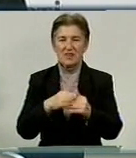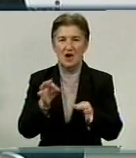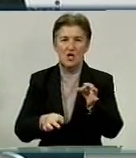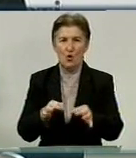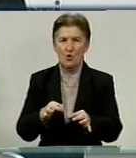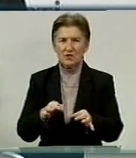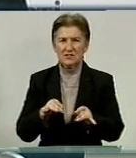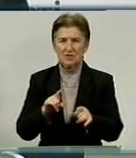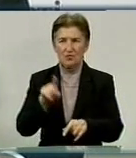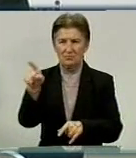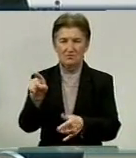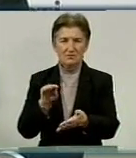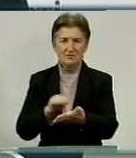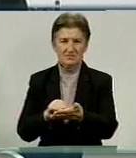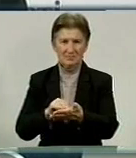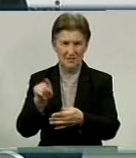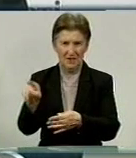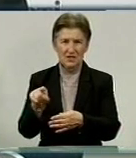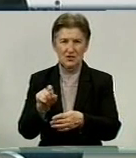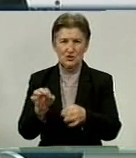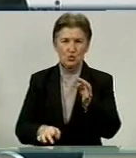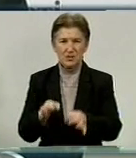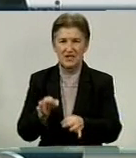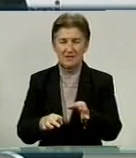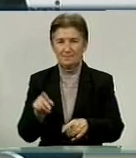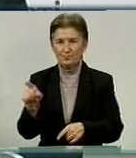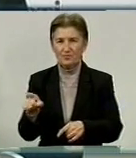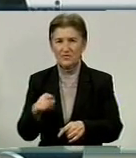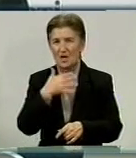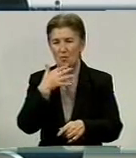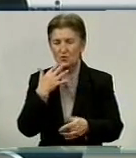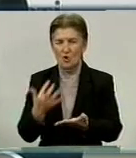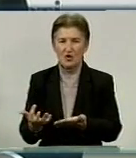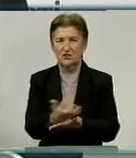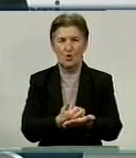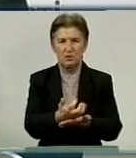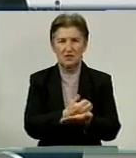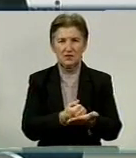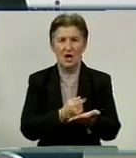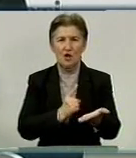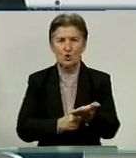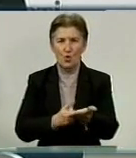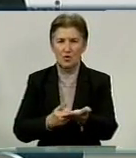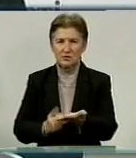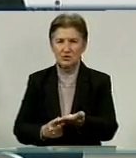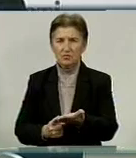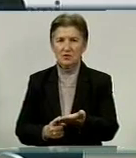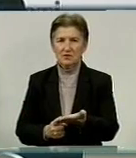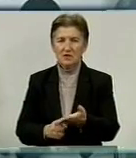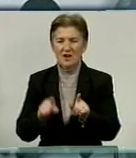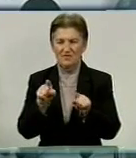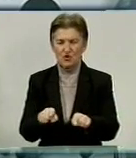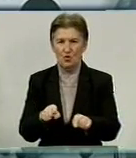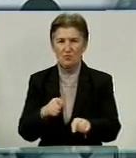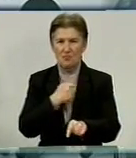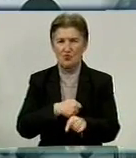вказаного судді. В ході слідства нами було зібрано достатньо кількість доказів у участі суддів у цьому злочині.